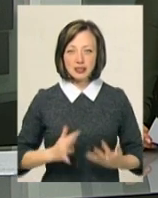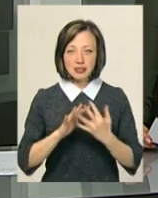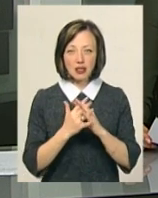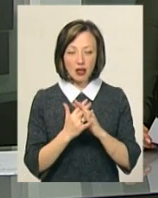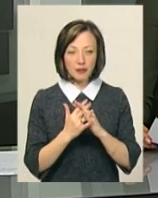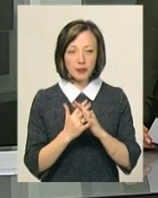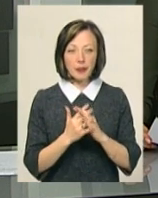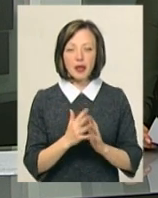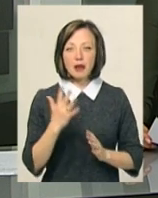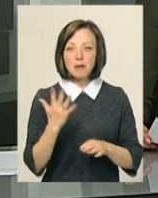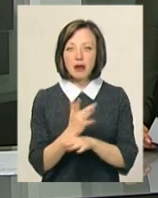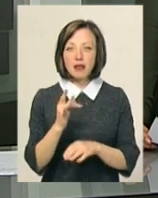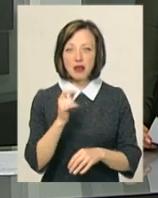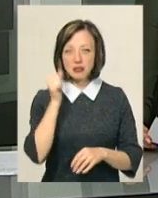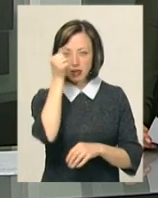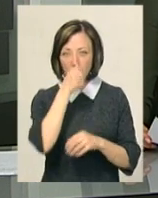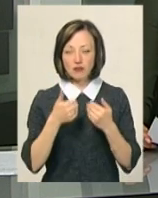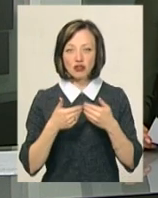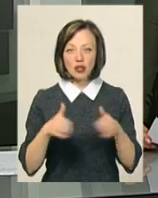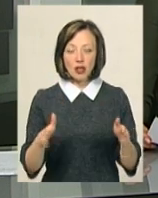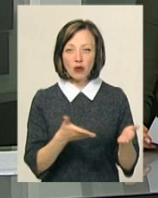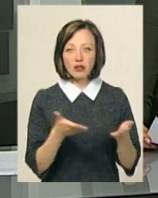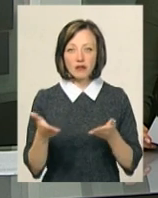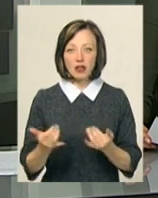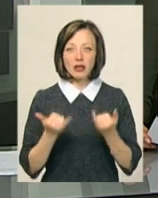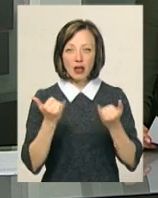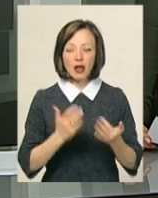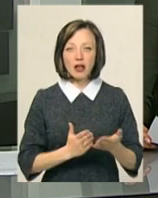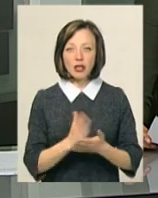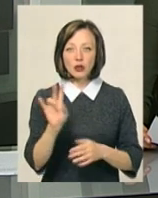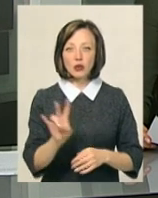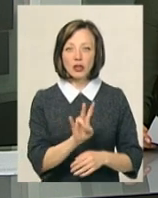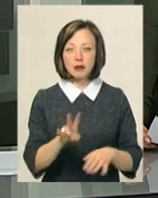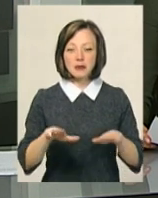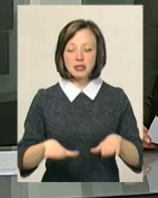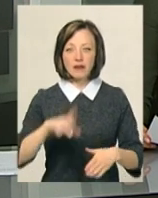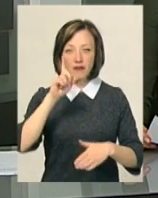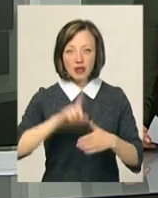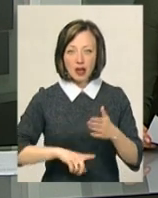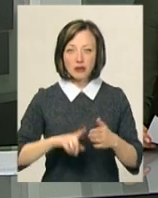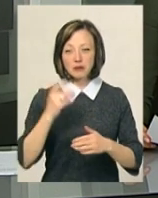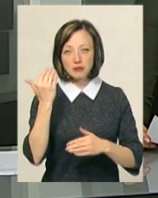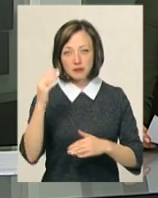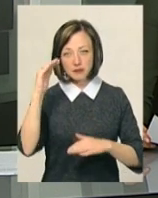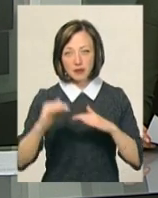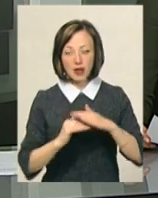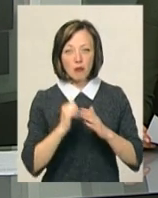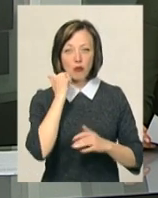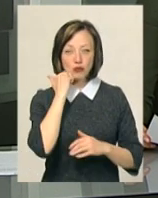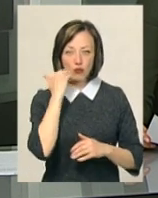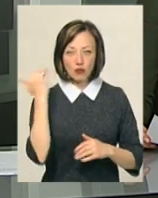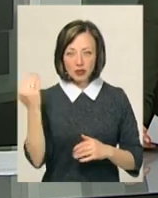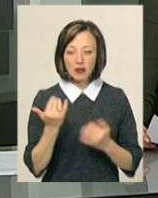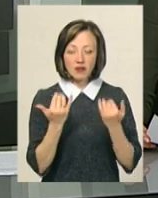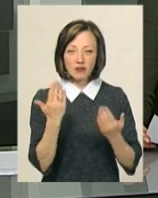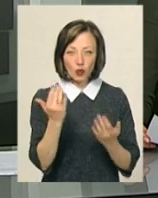Ірина Гаврилюк, п'ять разів на рік відчиняють двері храму для літургії ті місцеві віряни, що у відданні Московського патріархату. У них же